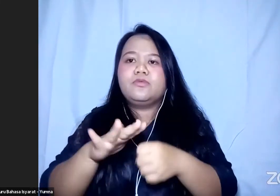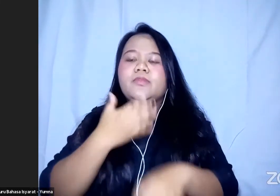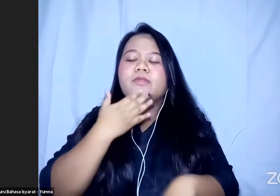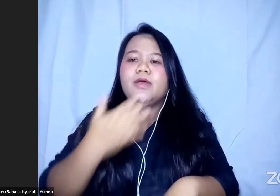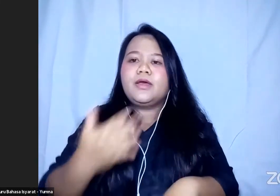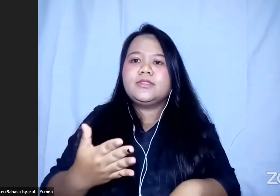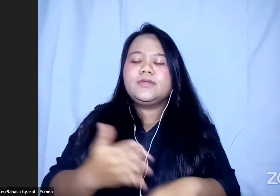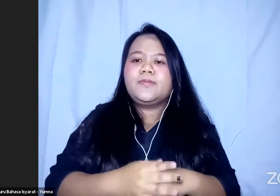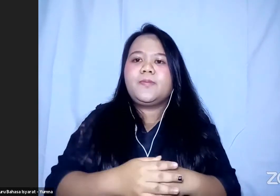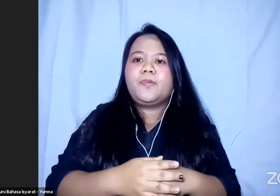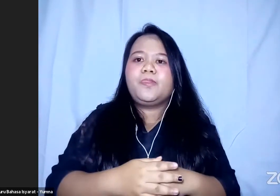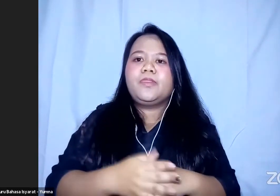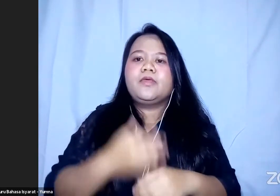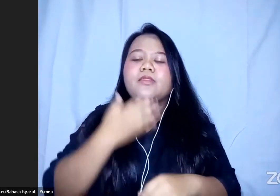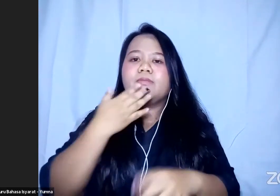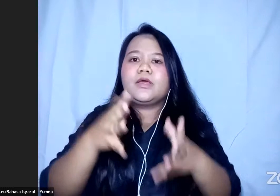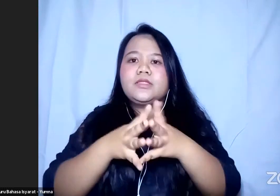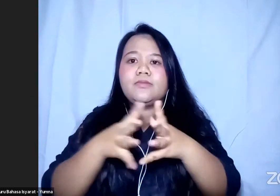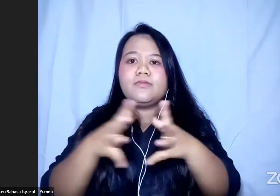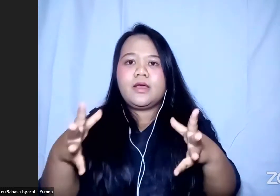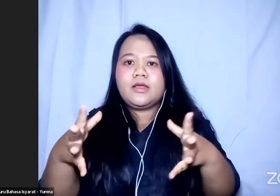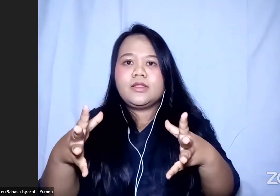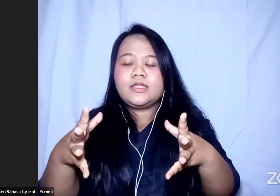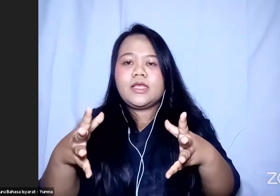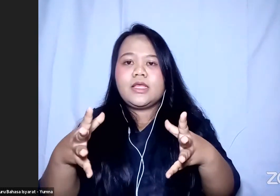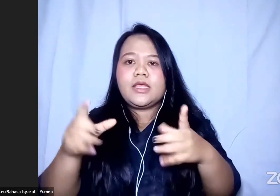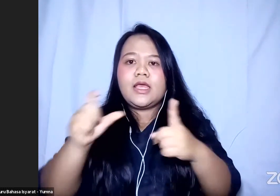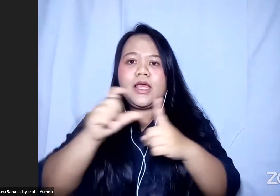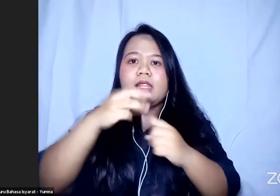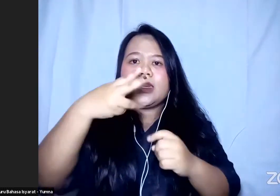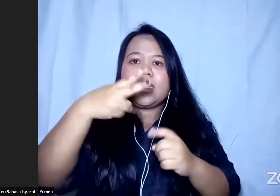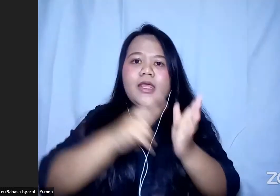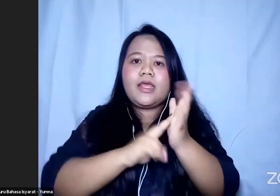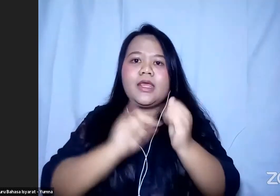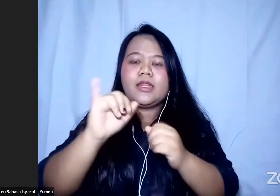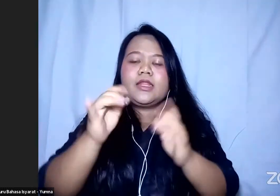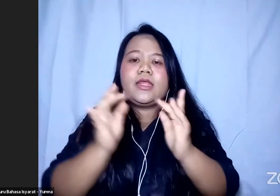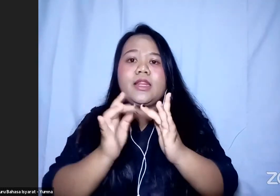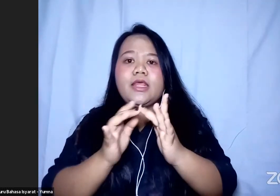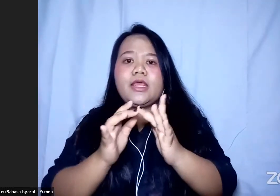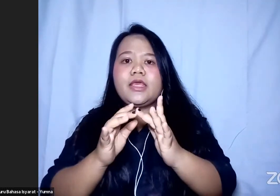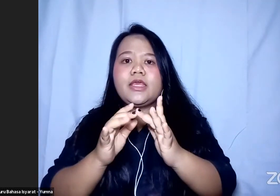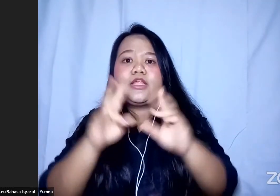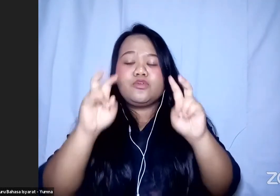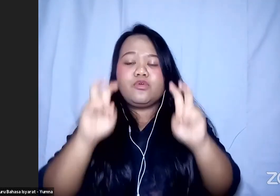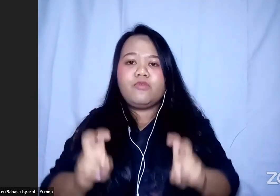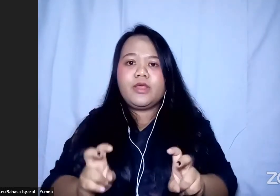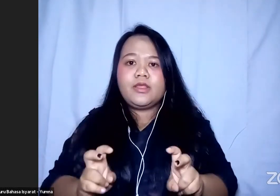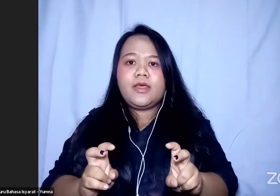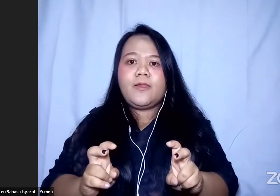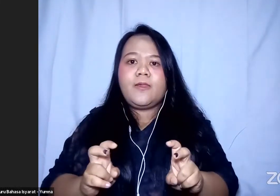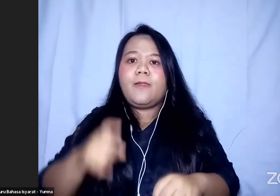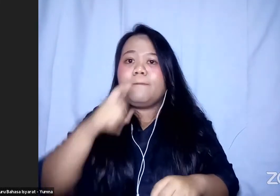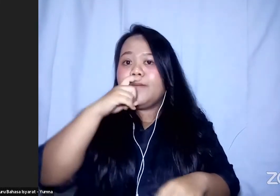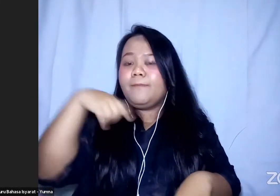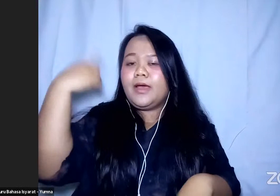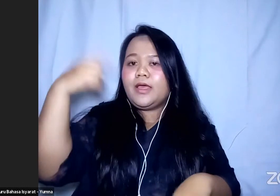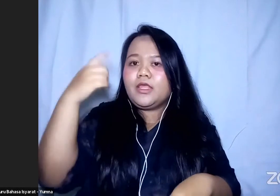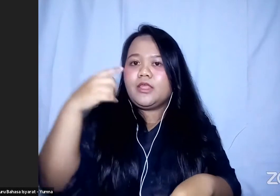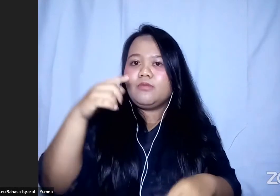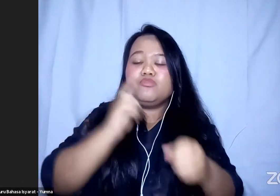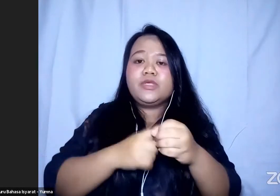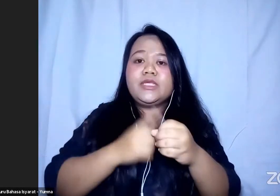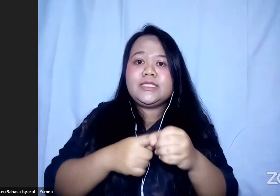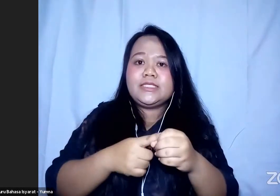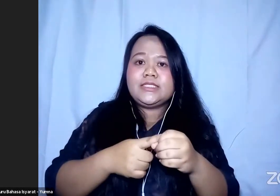Terima Kasih Banyak Mas Denny Untuk Link Surveinya Jadi Bapak Ibu Silahkan Untuk Mengisi